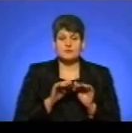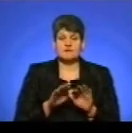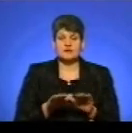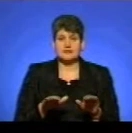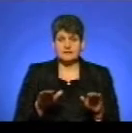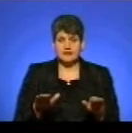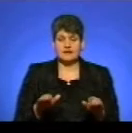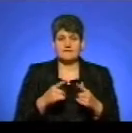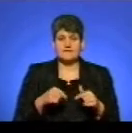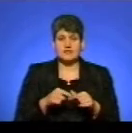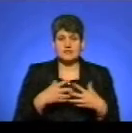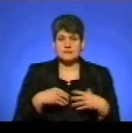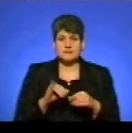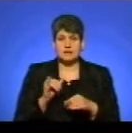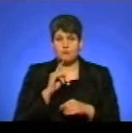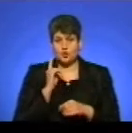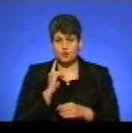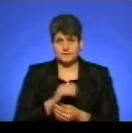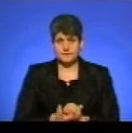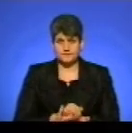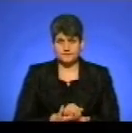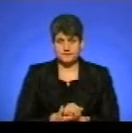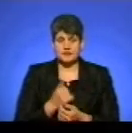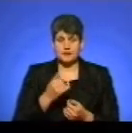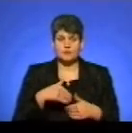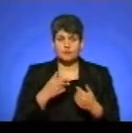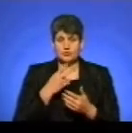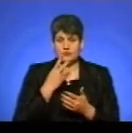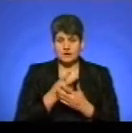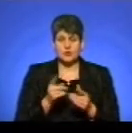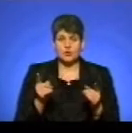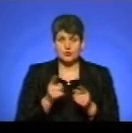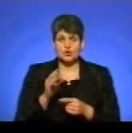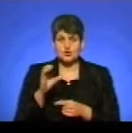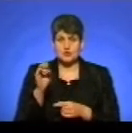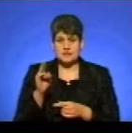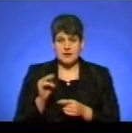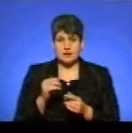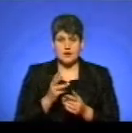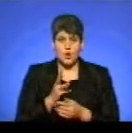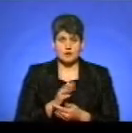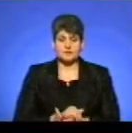дітей, це відділ сім'ї та молоді. Зараз попоную переглянути короткий соціальний ролик.